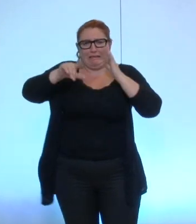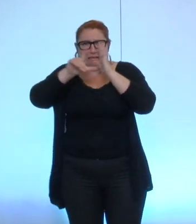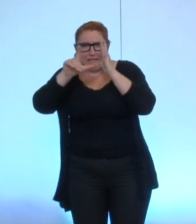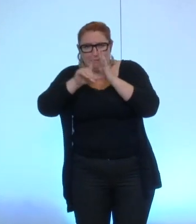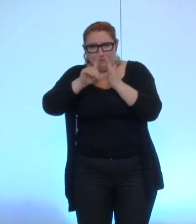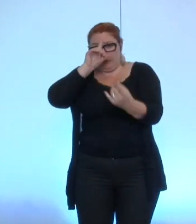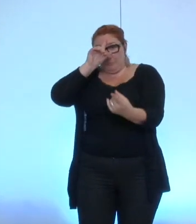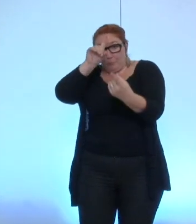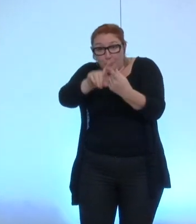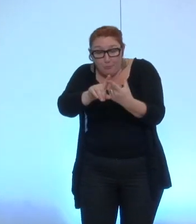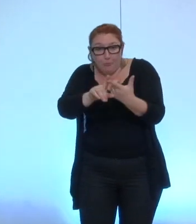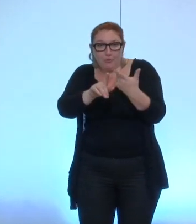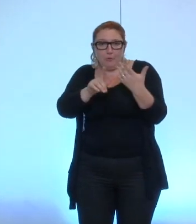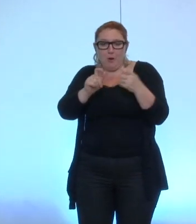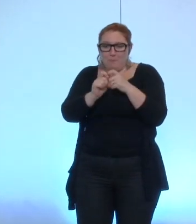cette